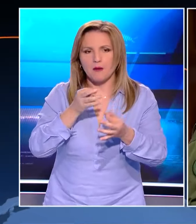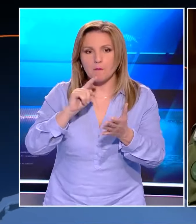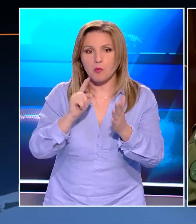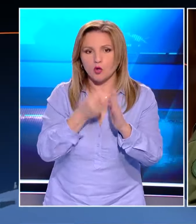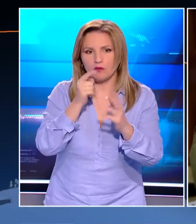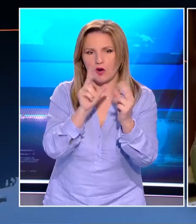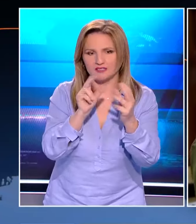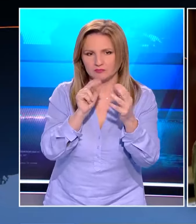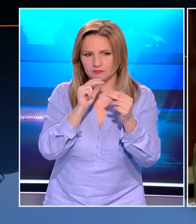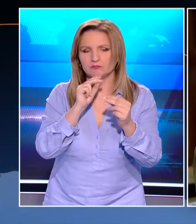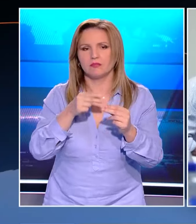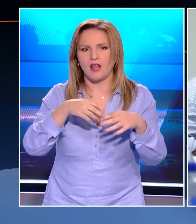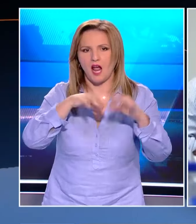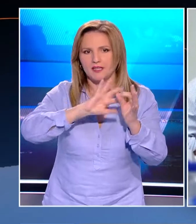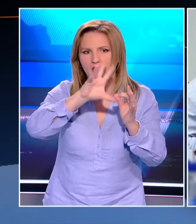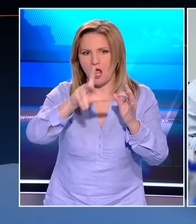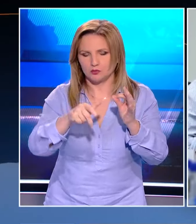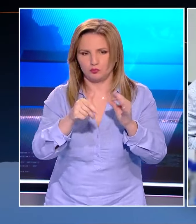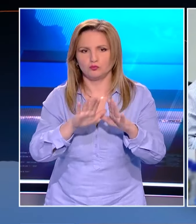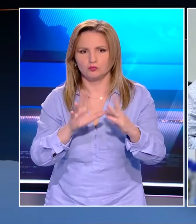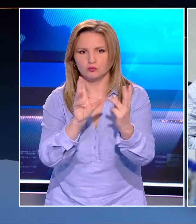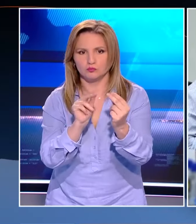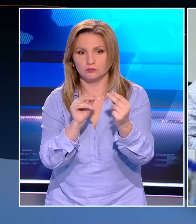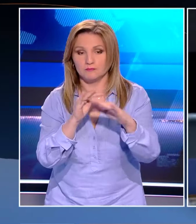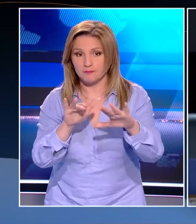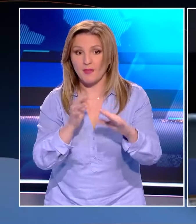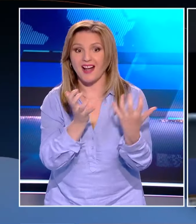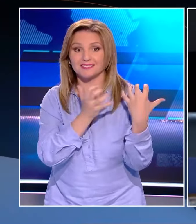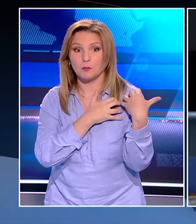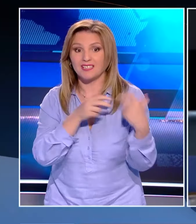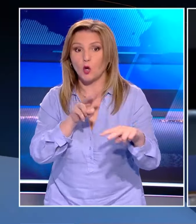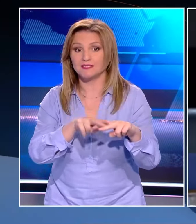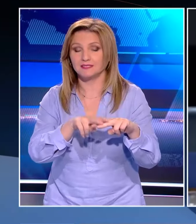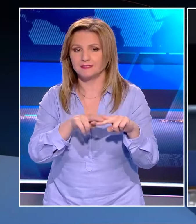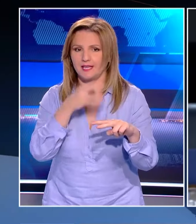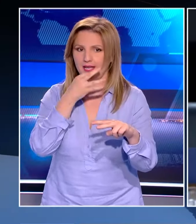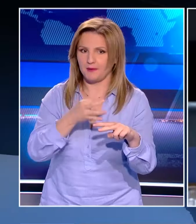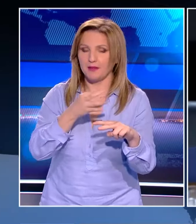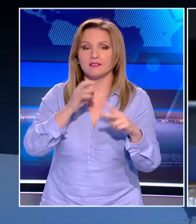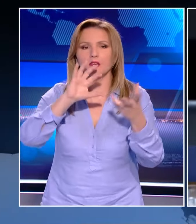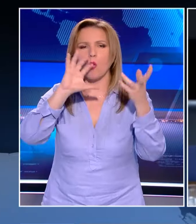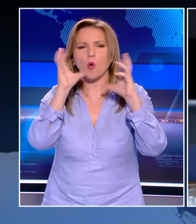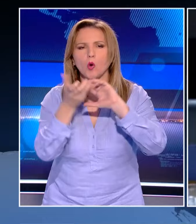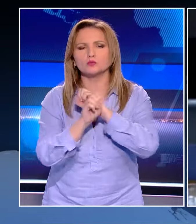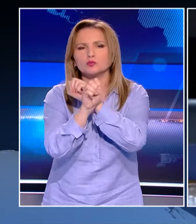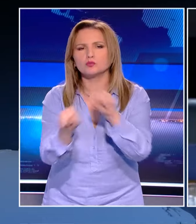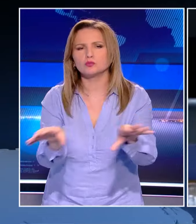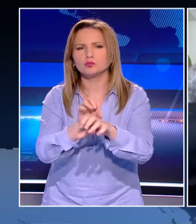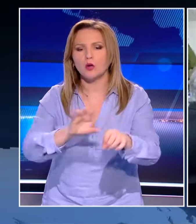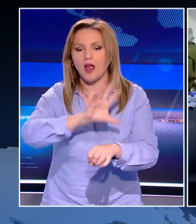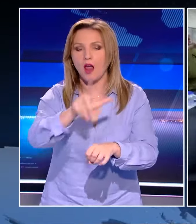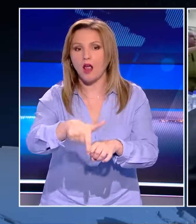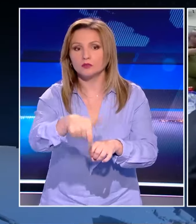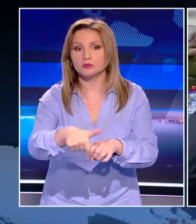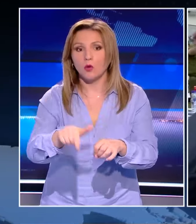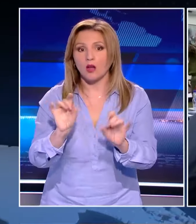πρώτος γύρος και αναφέρω ο πρώτος γύρος διότι ένας Ισραηλινός αξιωματούχος δήλωσε και μεταδίδουν τα διεθνή πρακτορία πως μέχρι στιγμής δεν